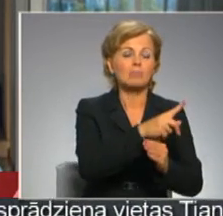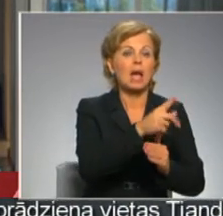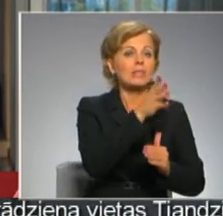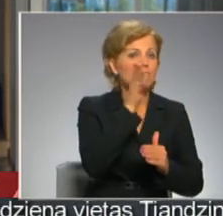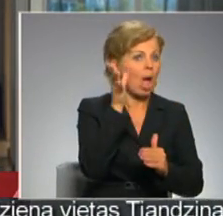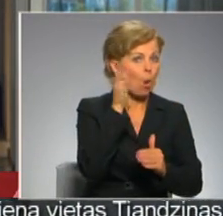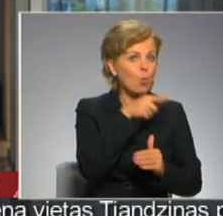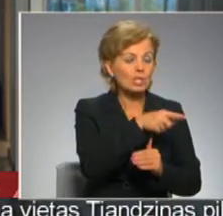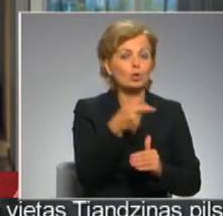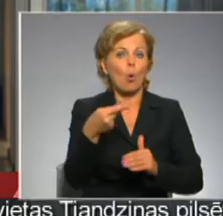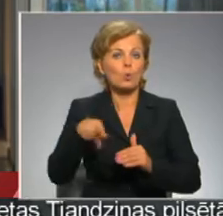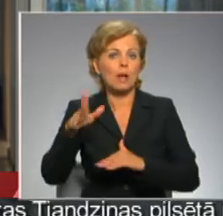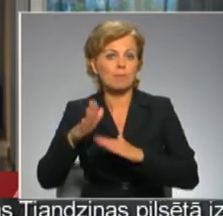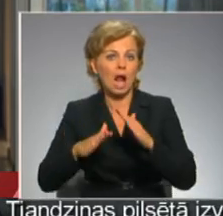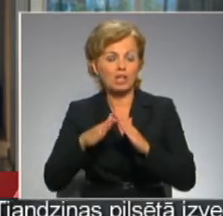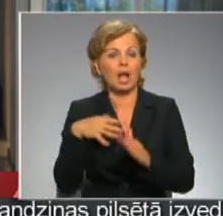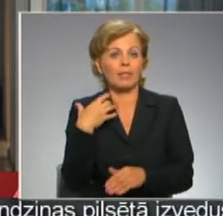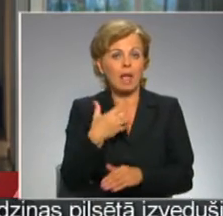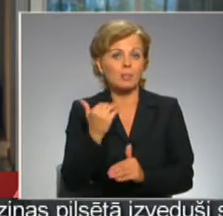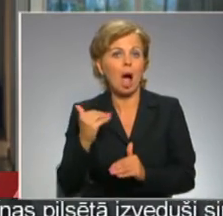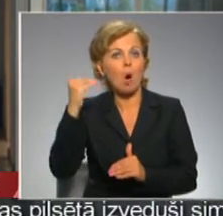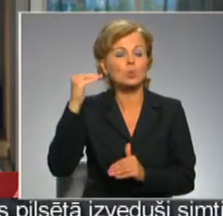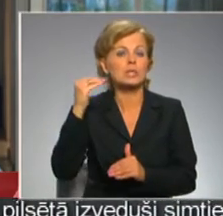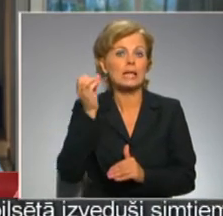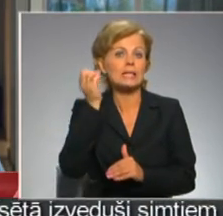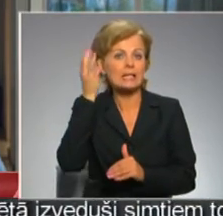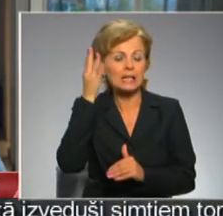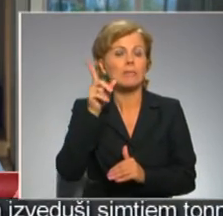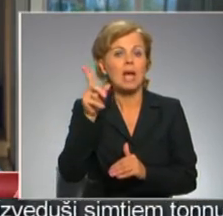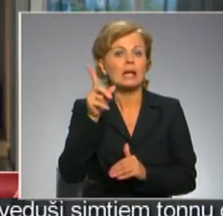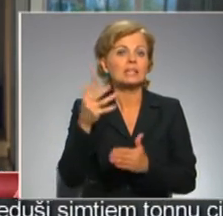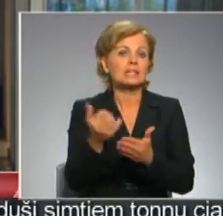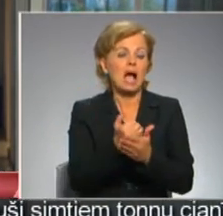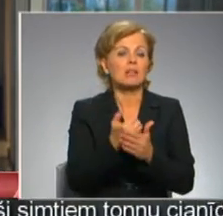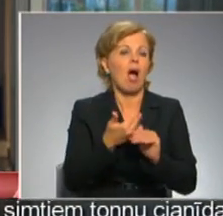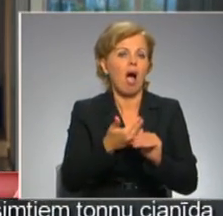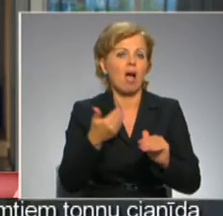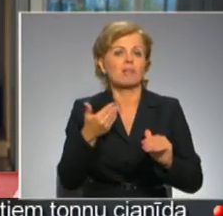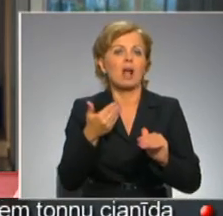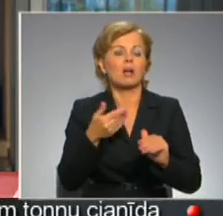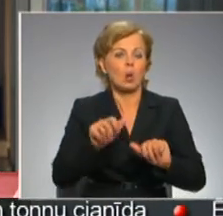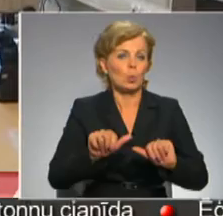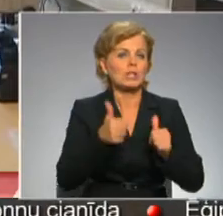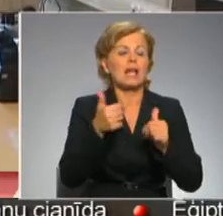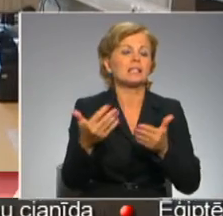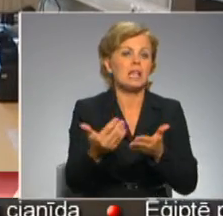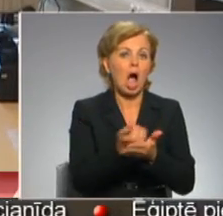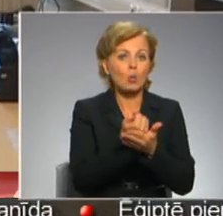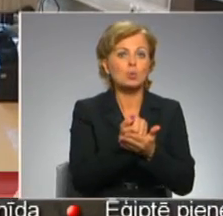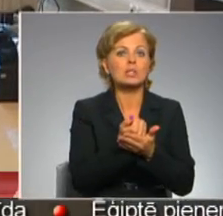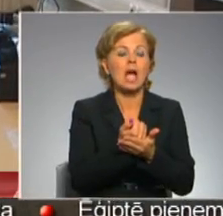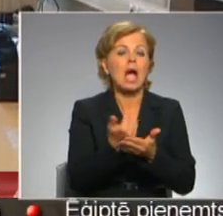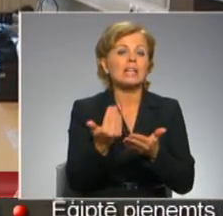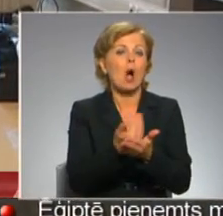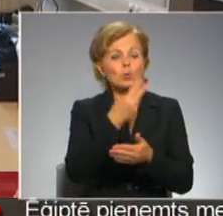praktisko, kas ir nepieciešams augstākā izglītībā, tas tiek sasniegts ātrāk un to jau viņu uzreiz iegūst. Jaunās